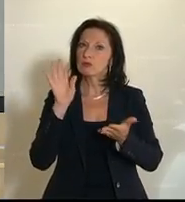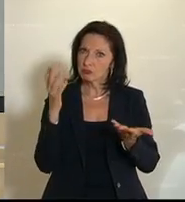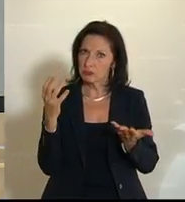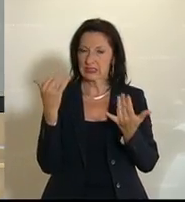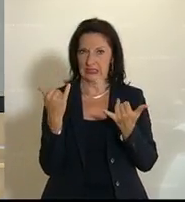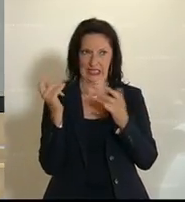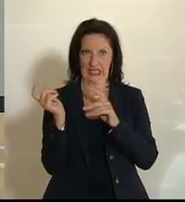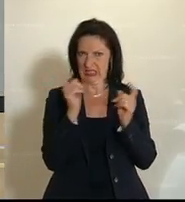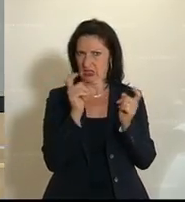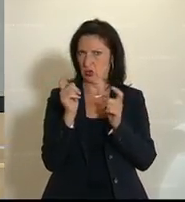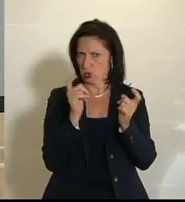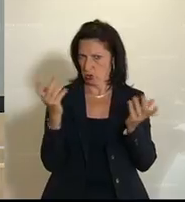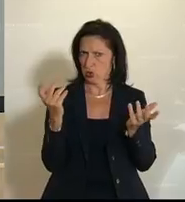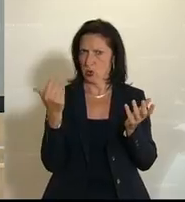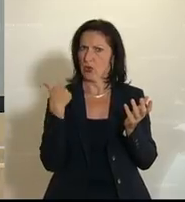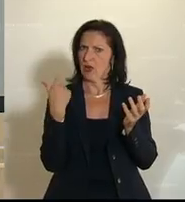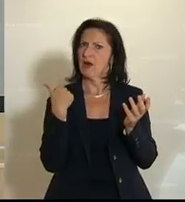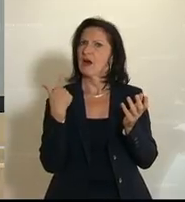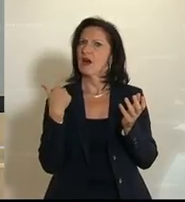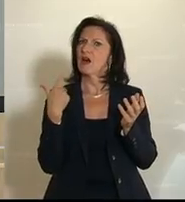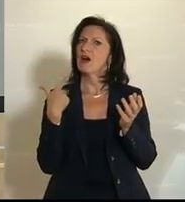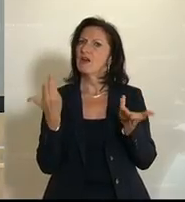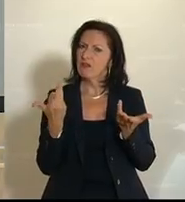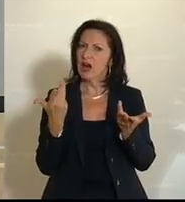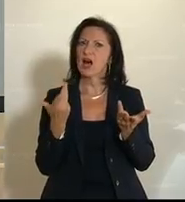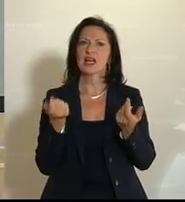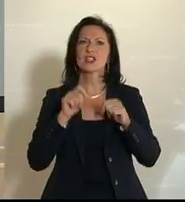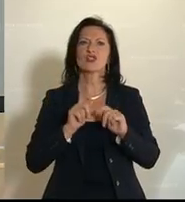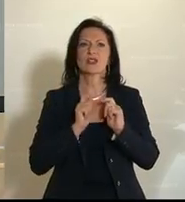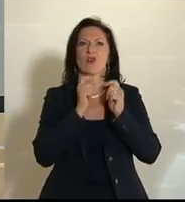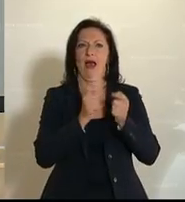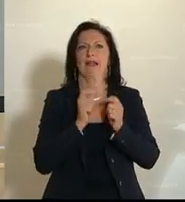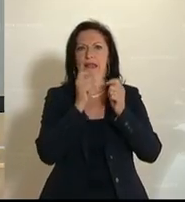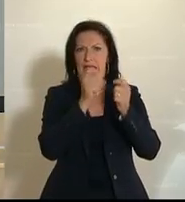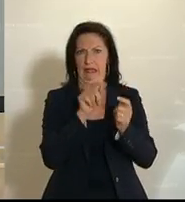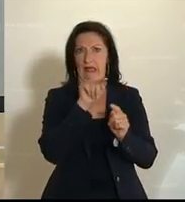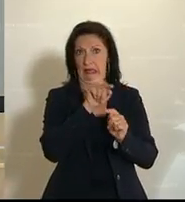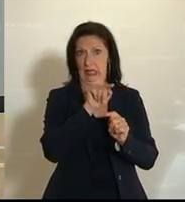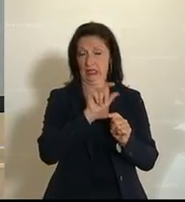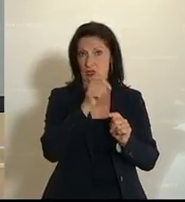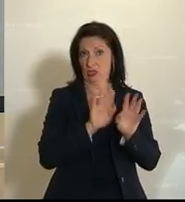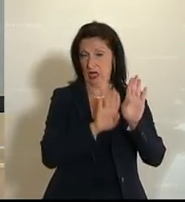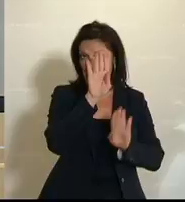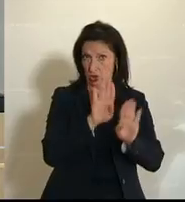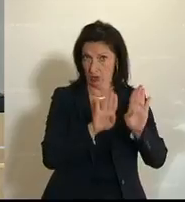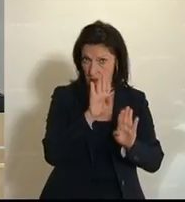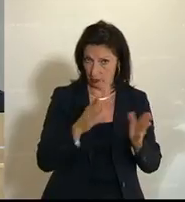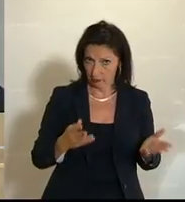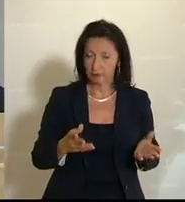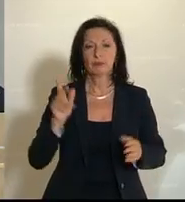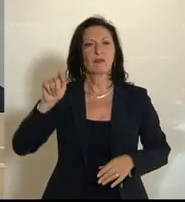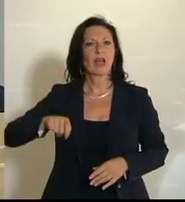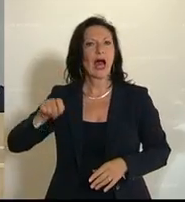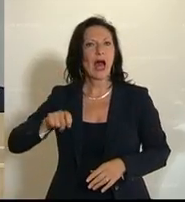dieser Debatte eingebrachten unselbstständigen Entschließungsanträge. Antrag des